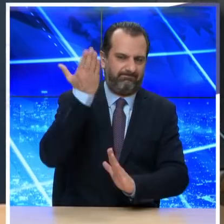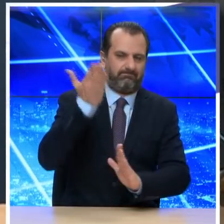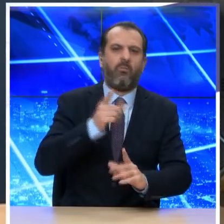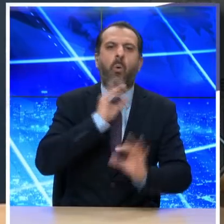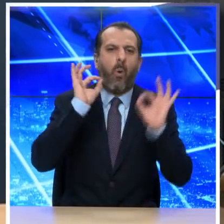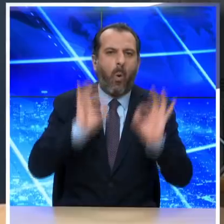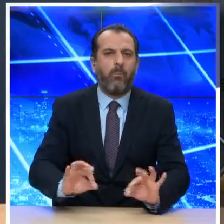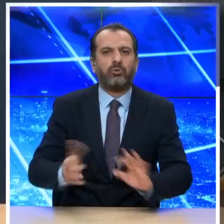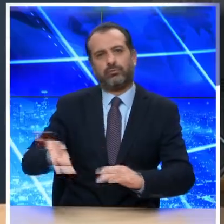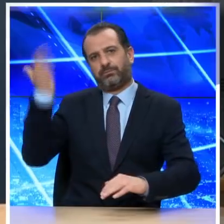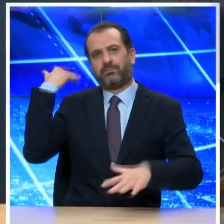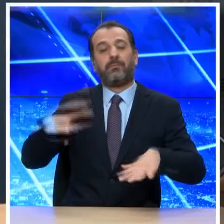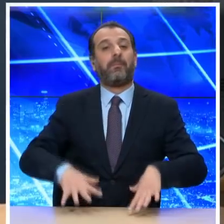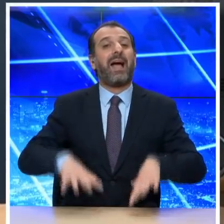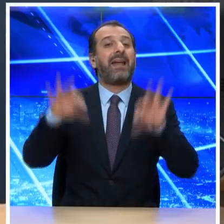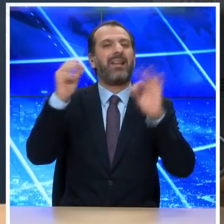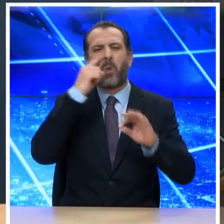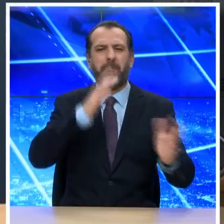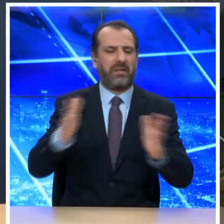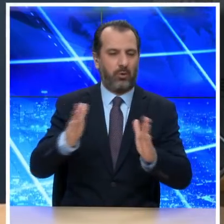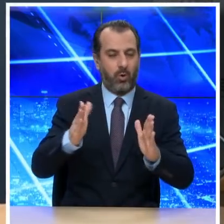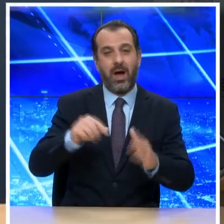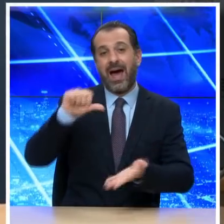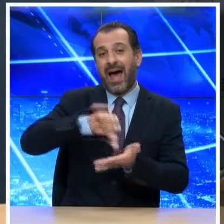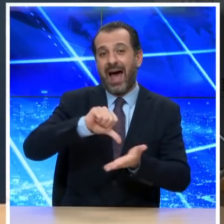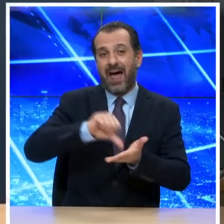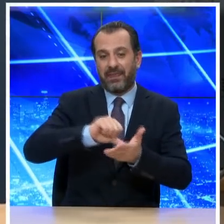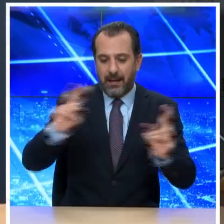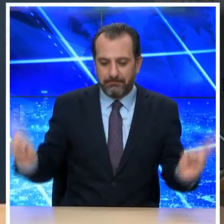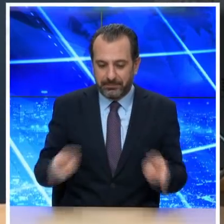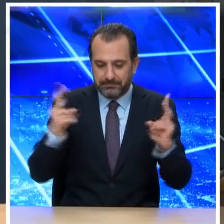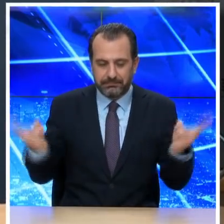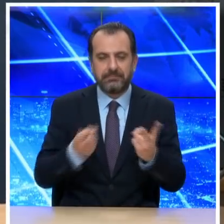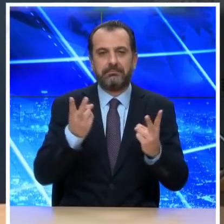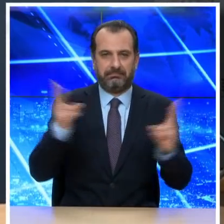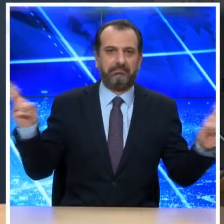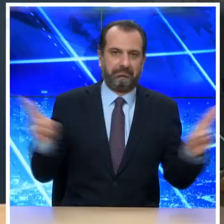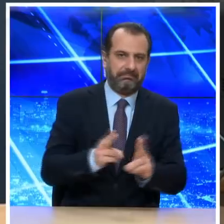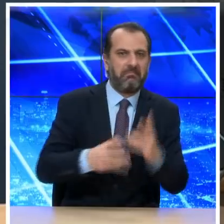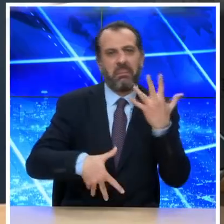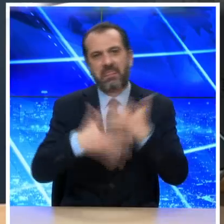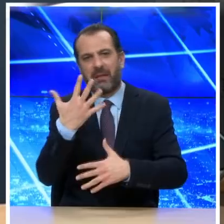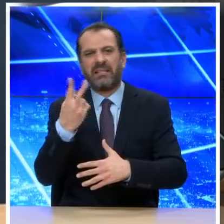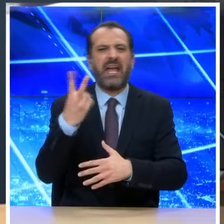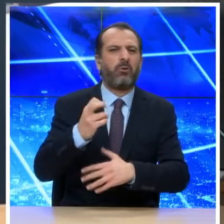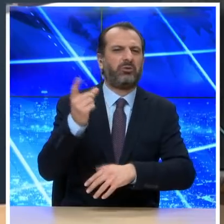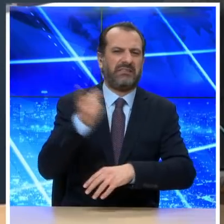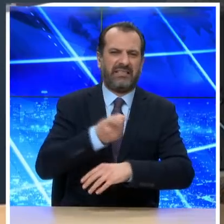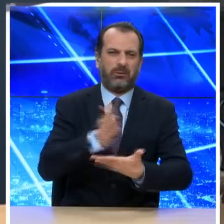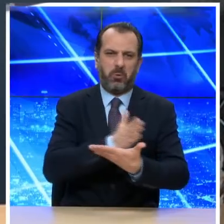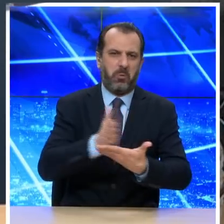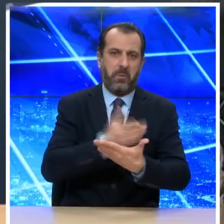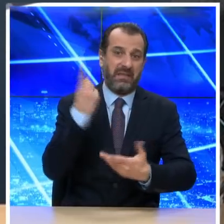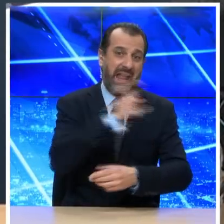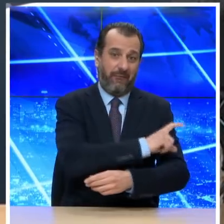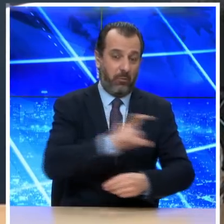που υπήρχαν στις αρχές Νοεμβρίου. Η Αττική έδειξε μείωση του αριθμού των διαγνώσεων σε ποσοστό περίπου 15-20% μεσοσταθμικά για όλη την εβδομάδα και